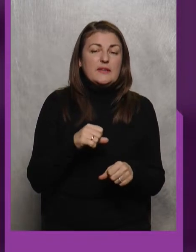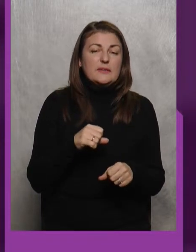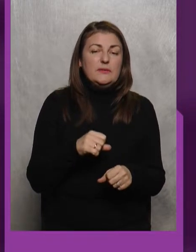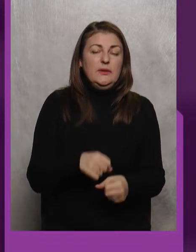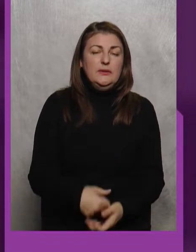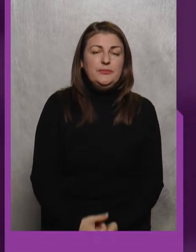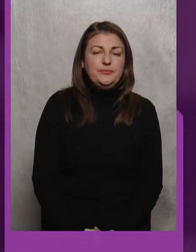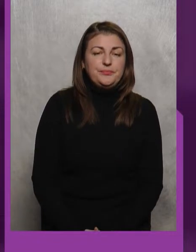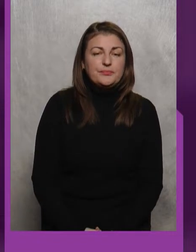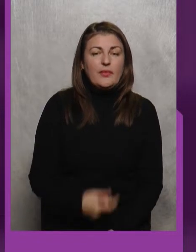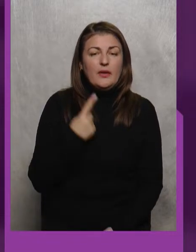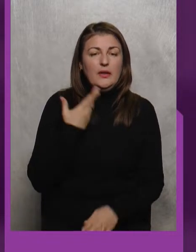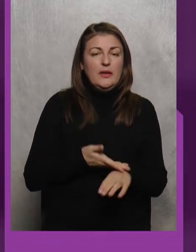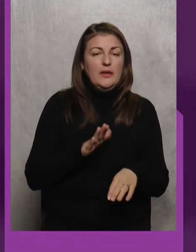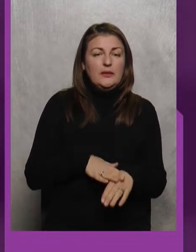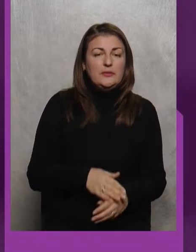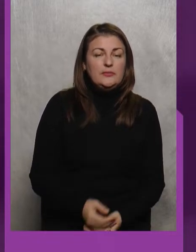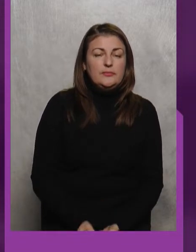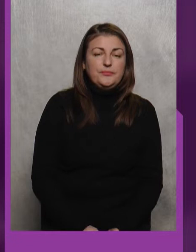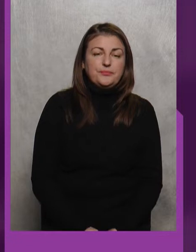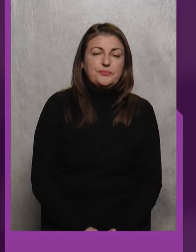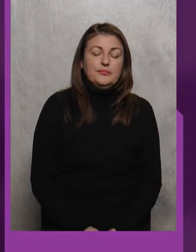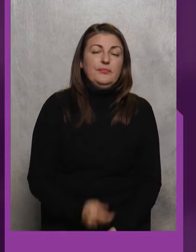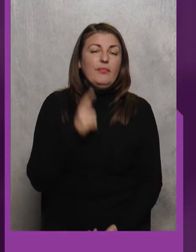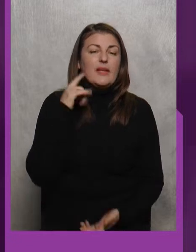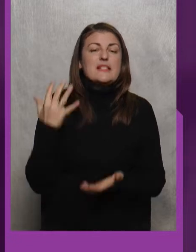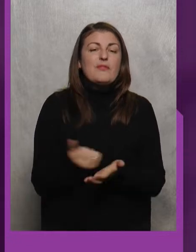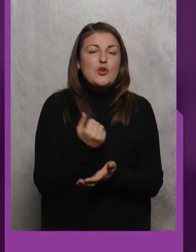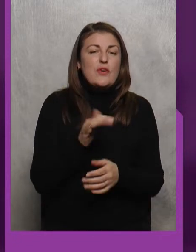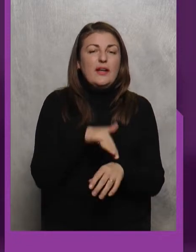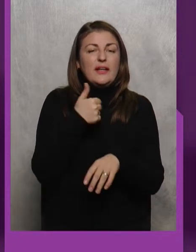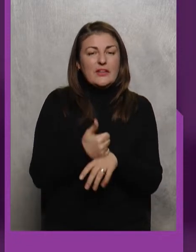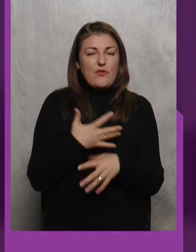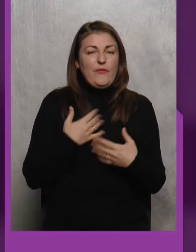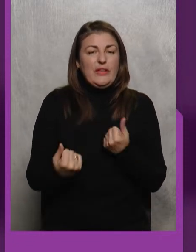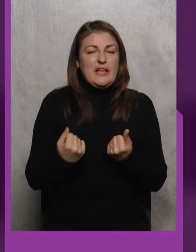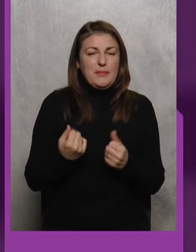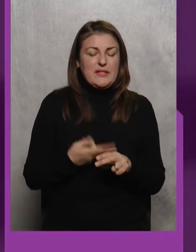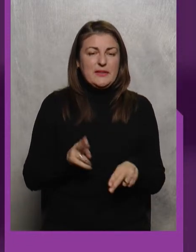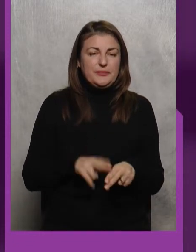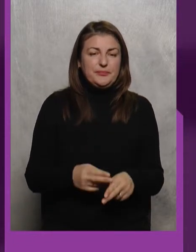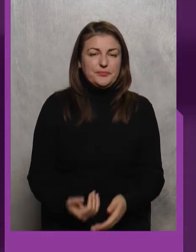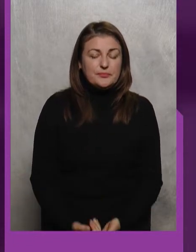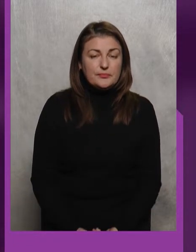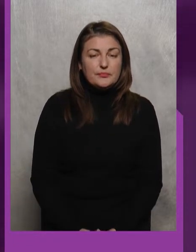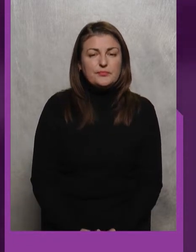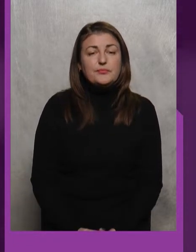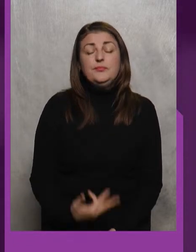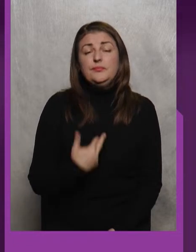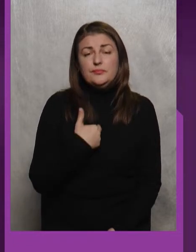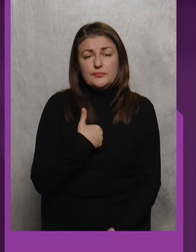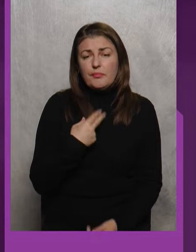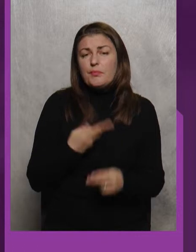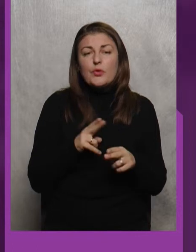Знаєте Важче Завоювавши лідерство Втриматися На цій Я